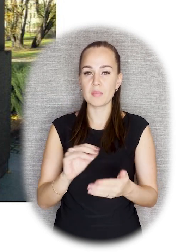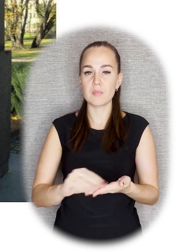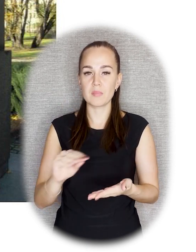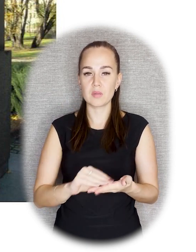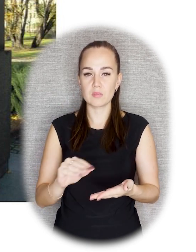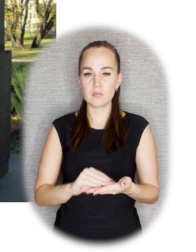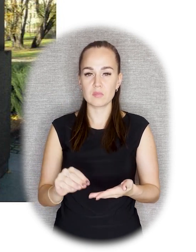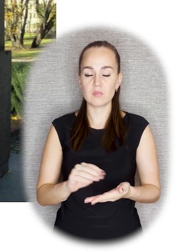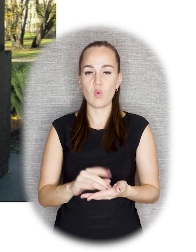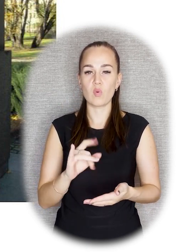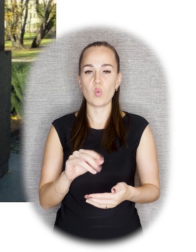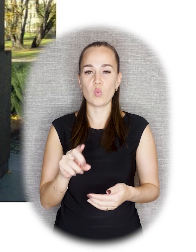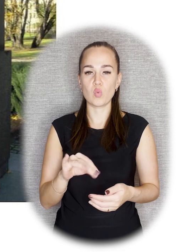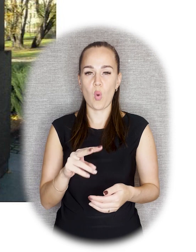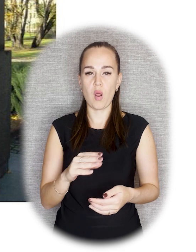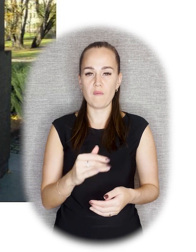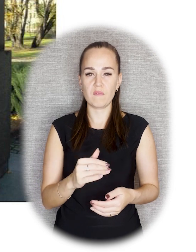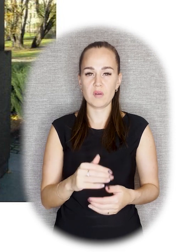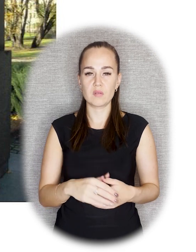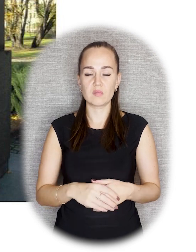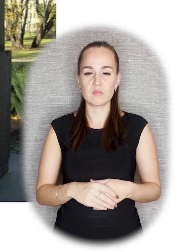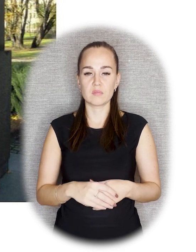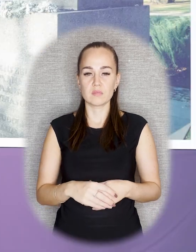это памятник писателю Рудольфу Блаумани.